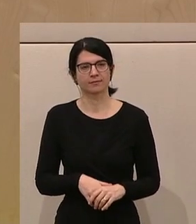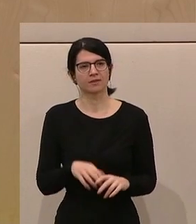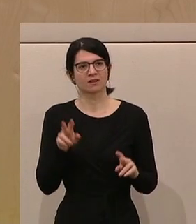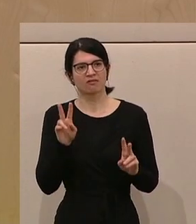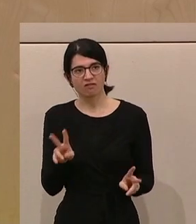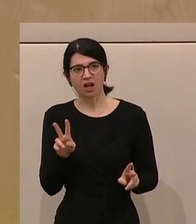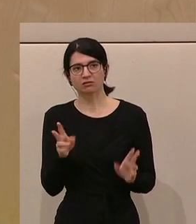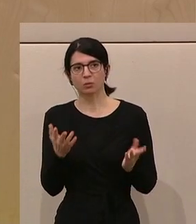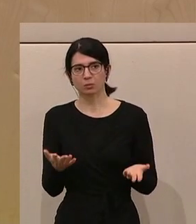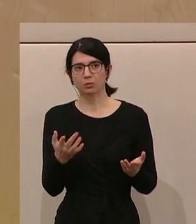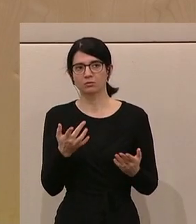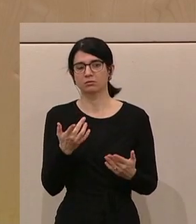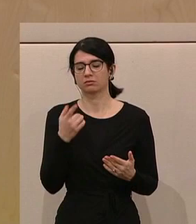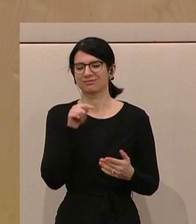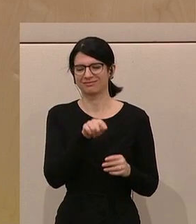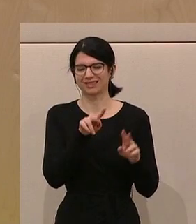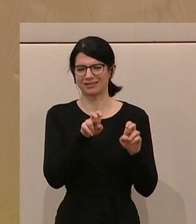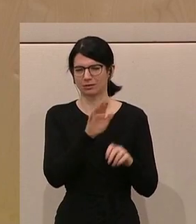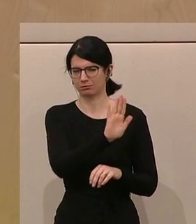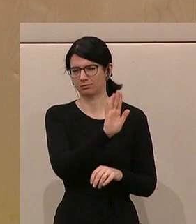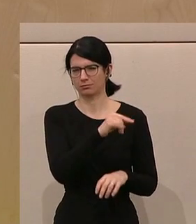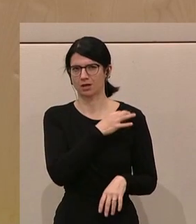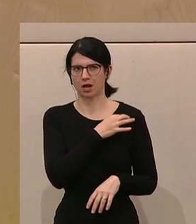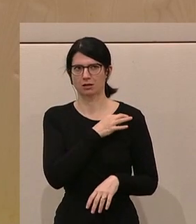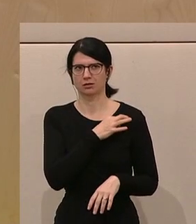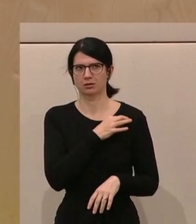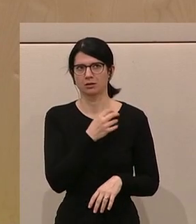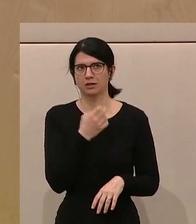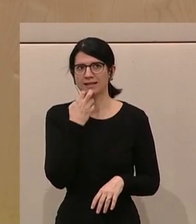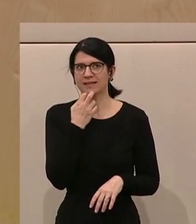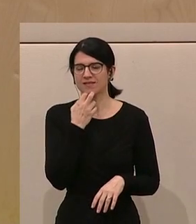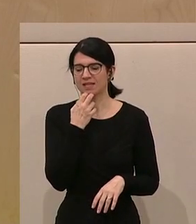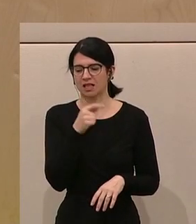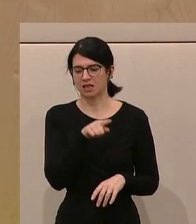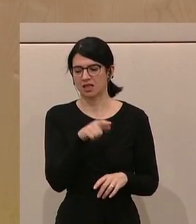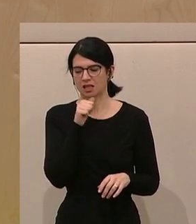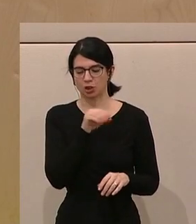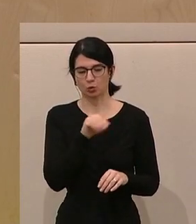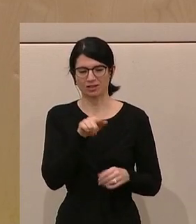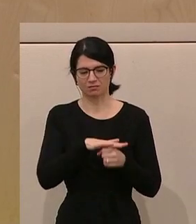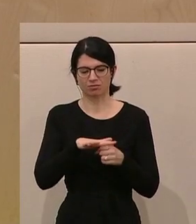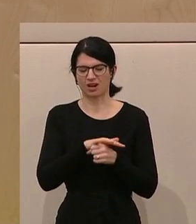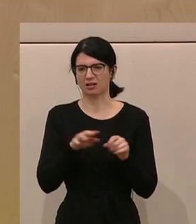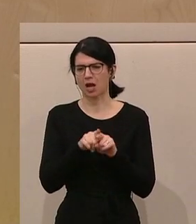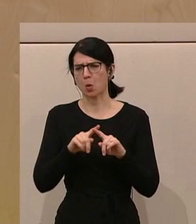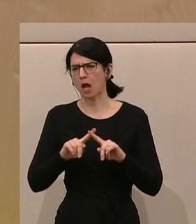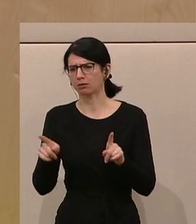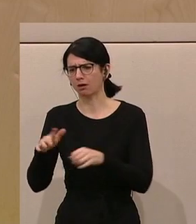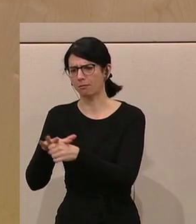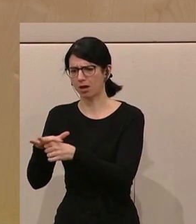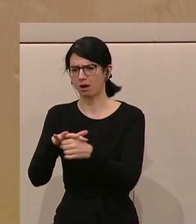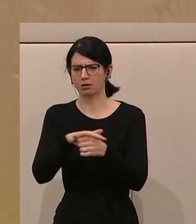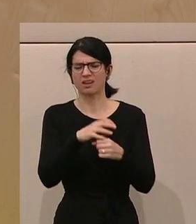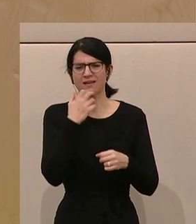Wahrheit haben Sie natürlich auch genau vor diesem Thema Angst. Sie wollen nicht nur in dem Bereich, Sie wollen auch sonst bei vielen Dingen